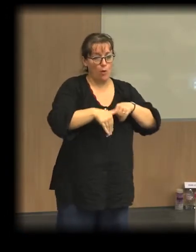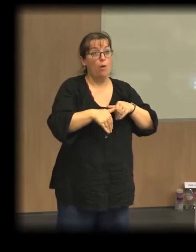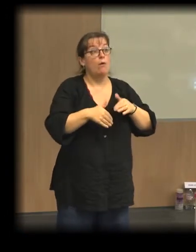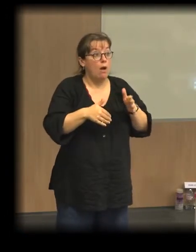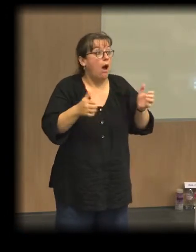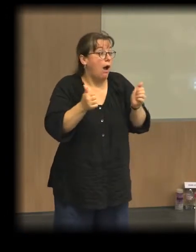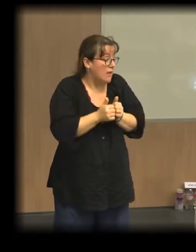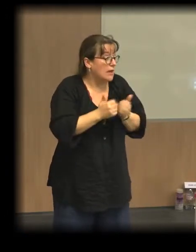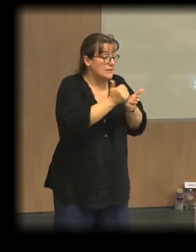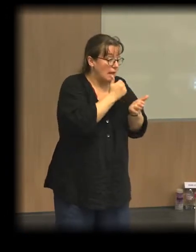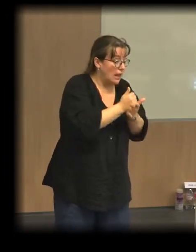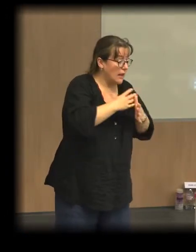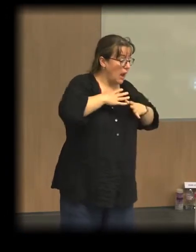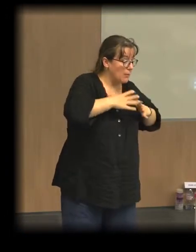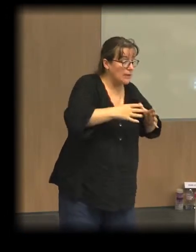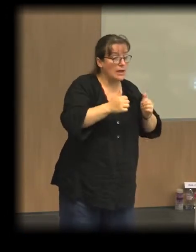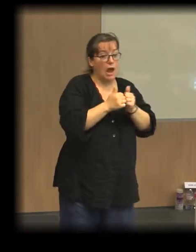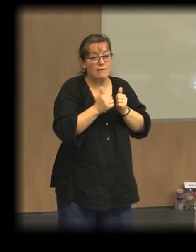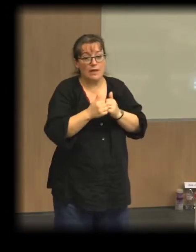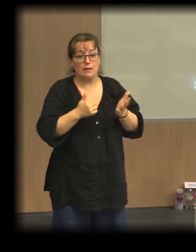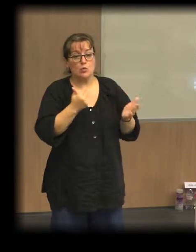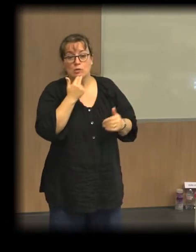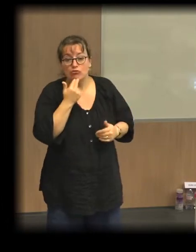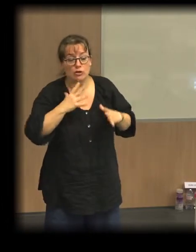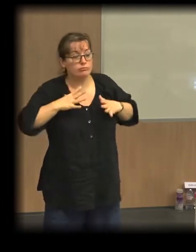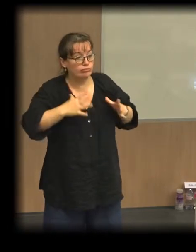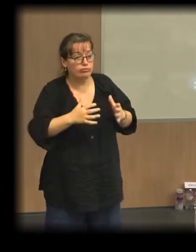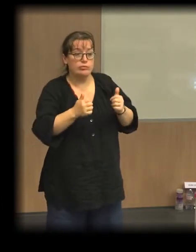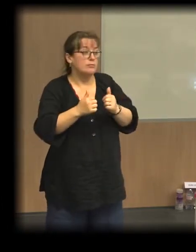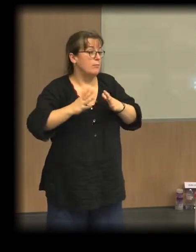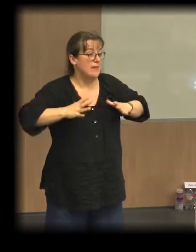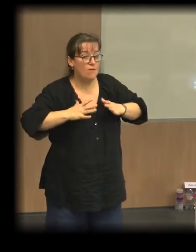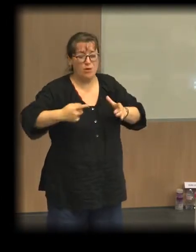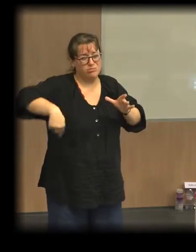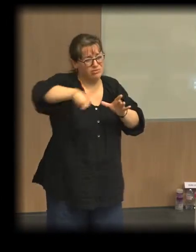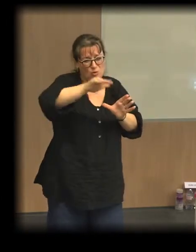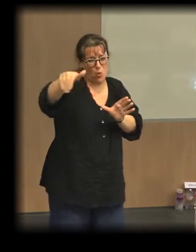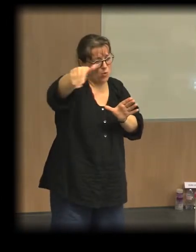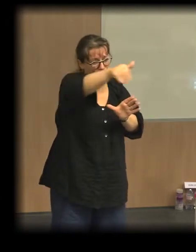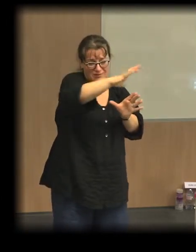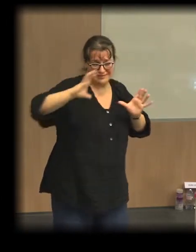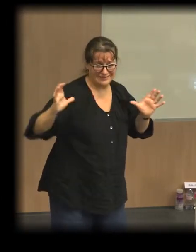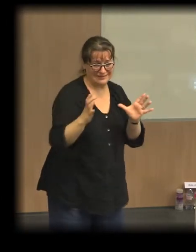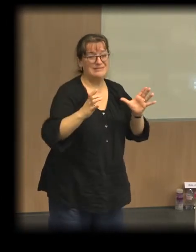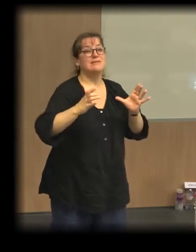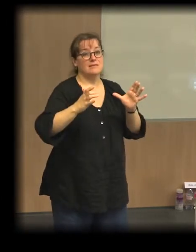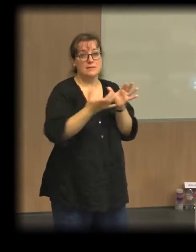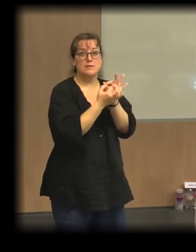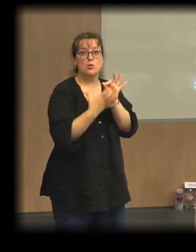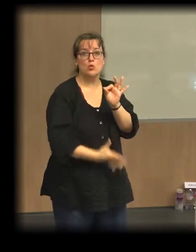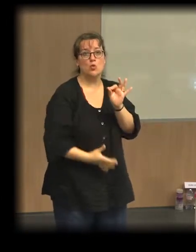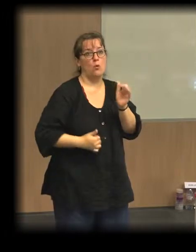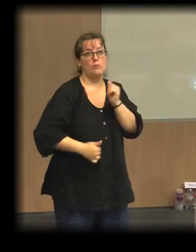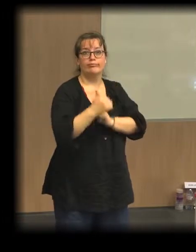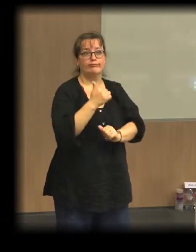et l'implication de leurs salariés, de leurs usagers comme de leurs bénévoles dans de nouvelles façons finalement d'envisager les services